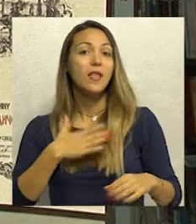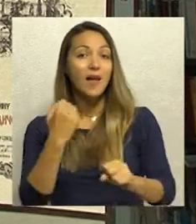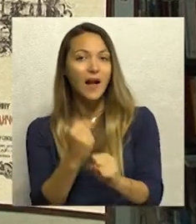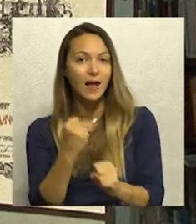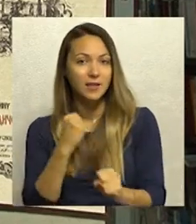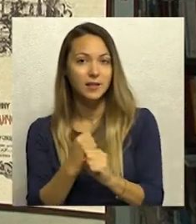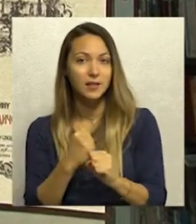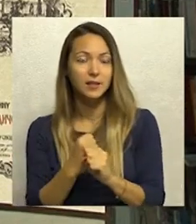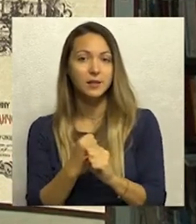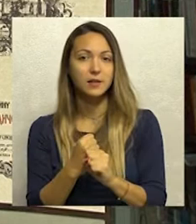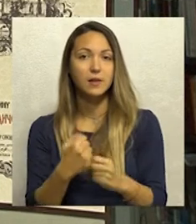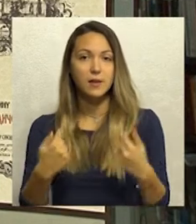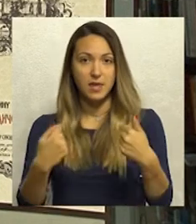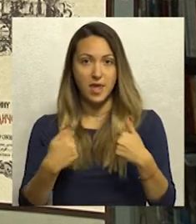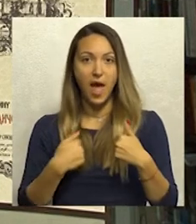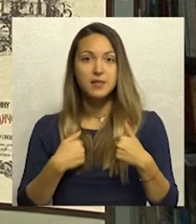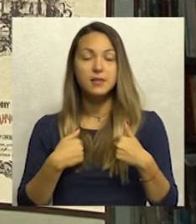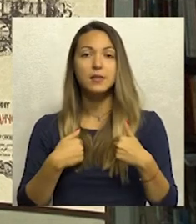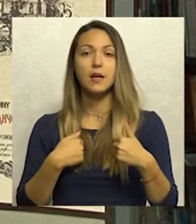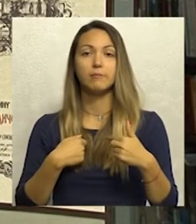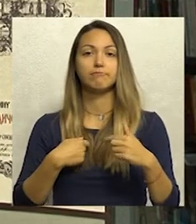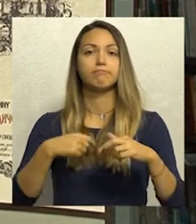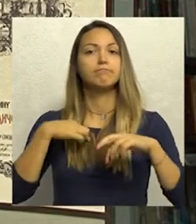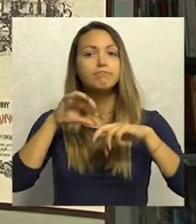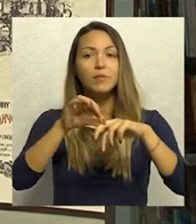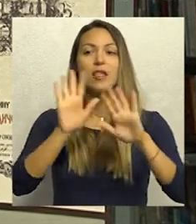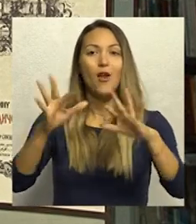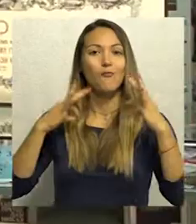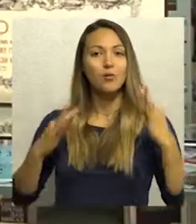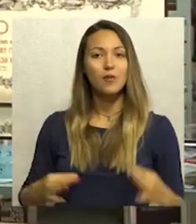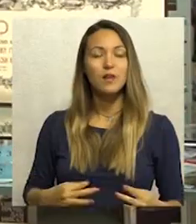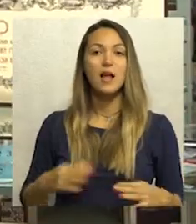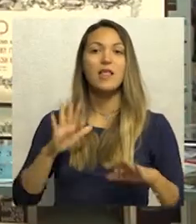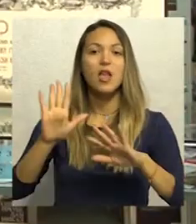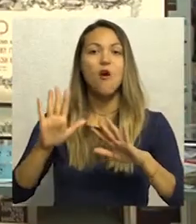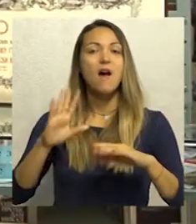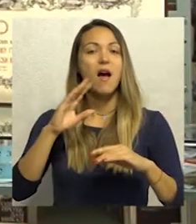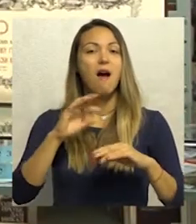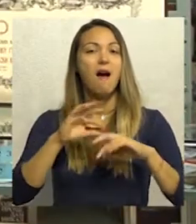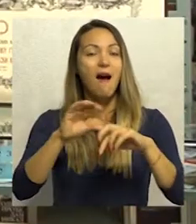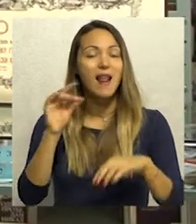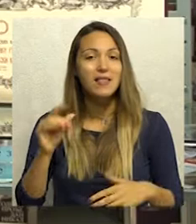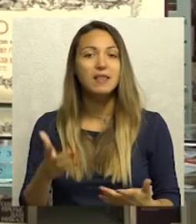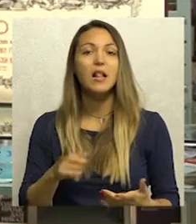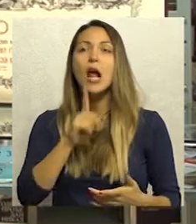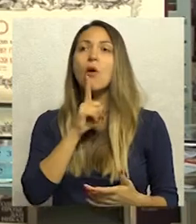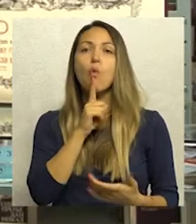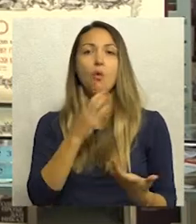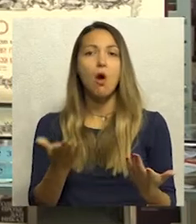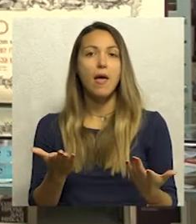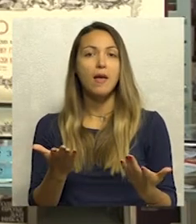voli da čini. A ja sam izrežirala kao njihova profesorka i njihova rediteljka i